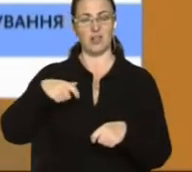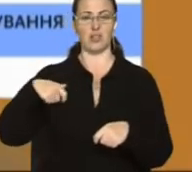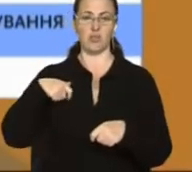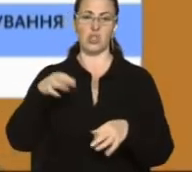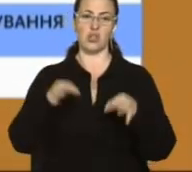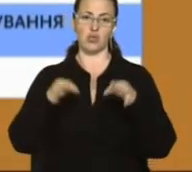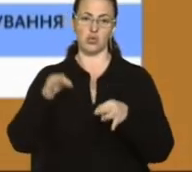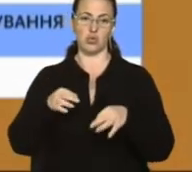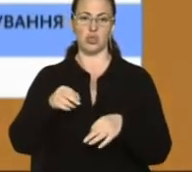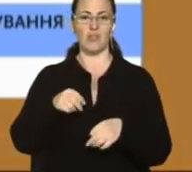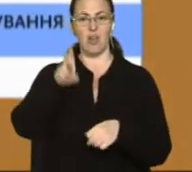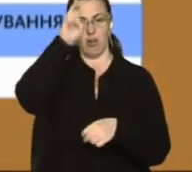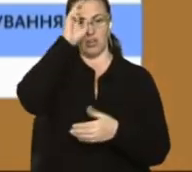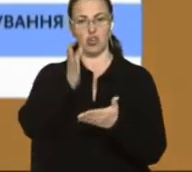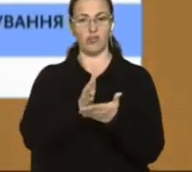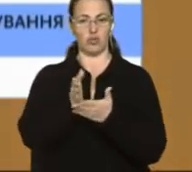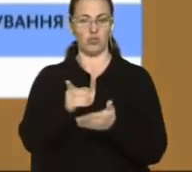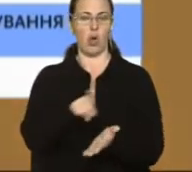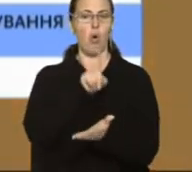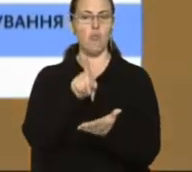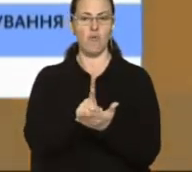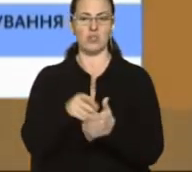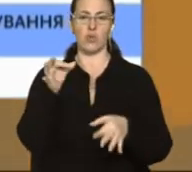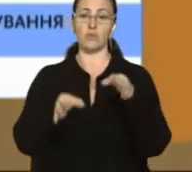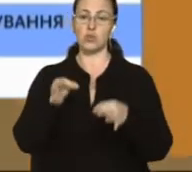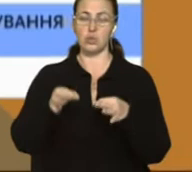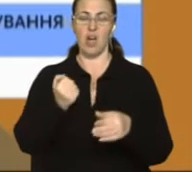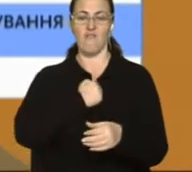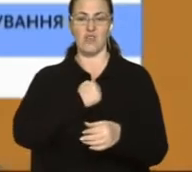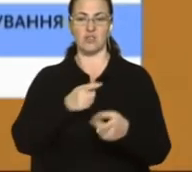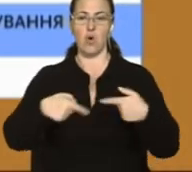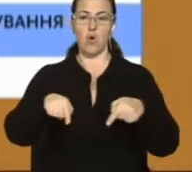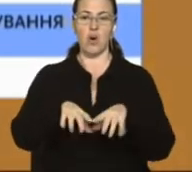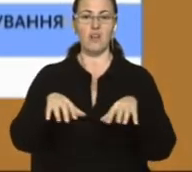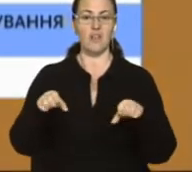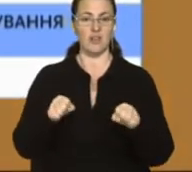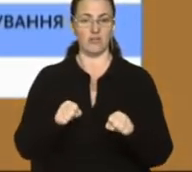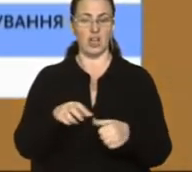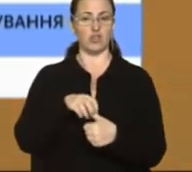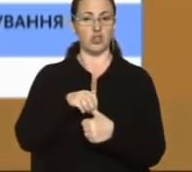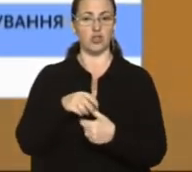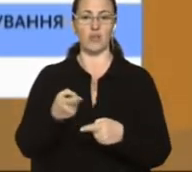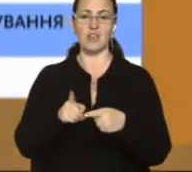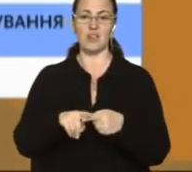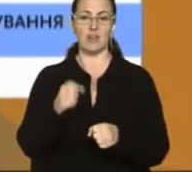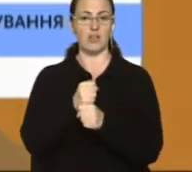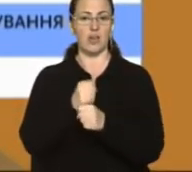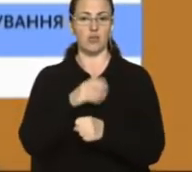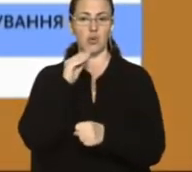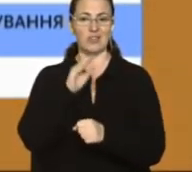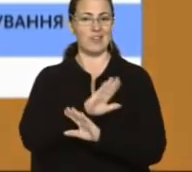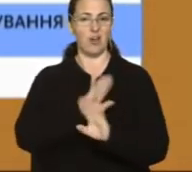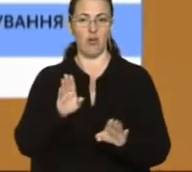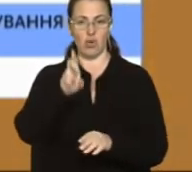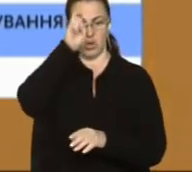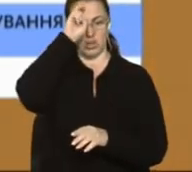судів та державних службовців. Вона є обов'язковою в судах, війську, органах влади. Чиновників, які на роботі не говорять